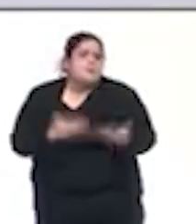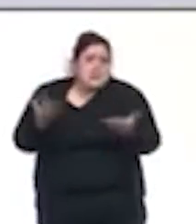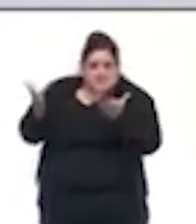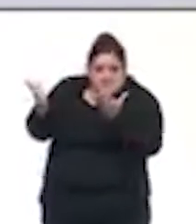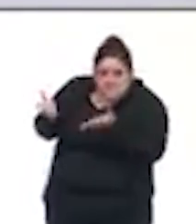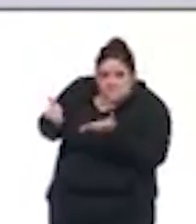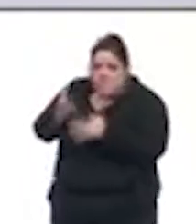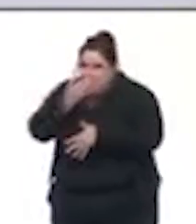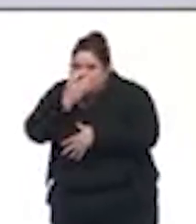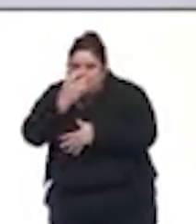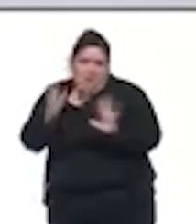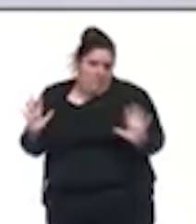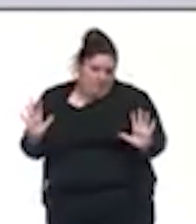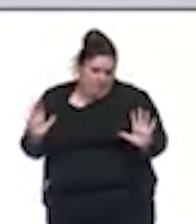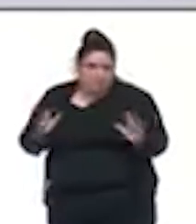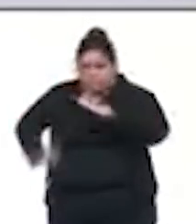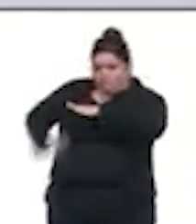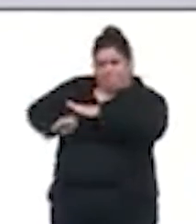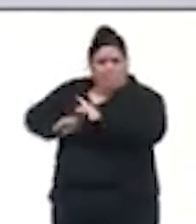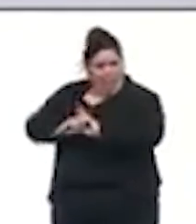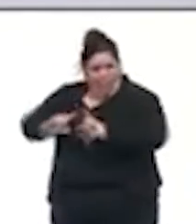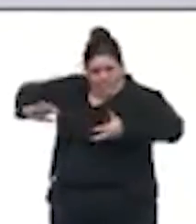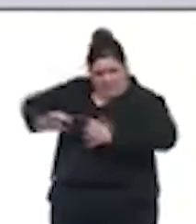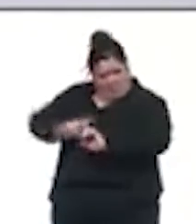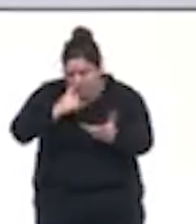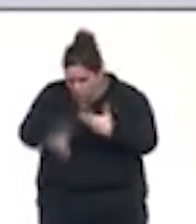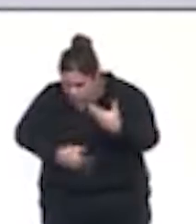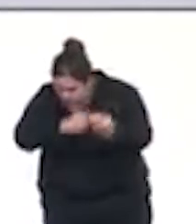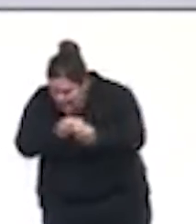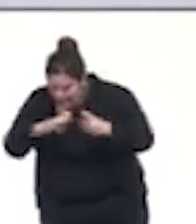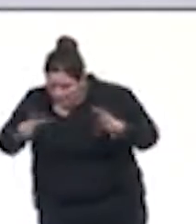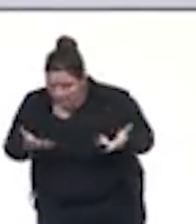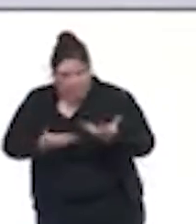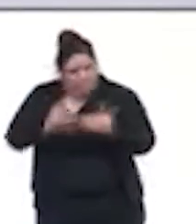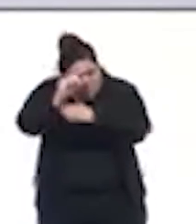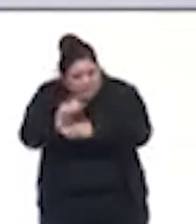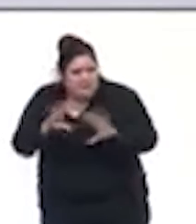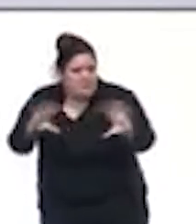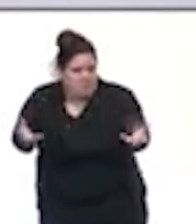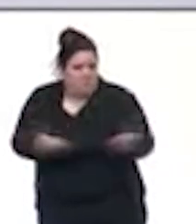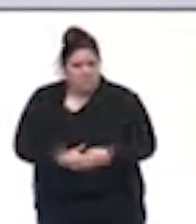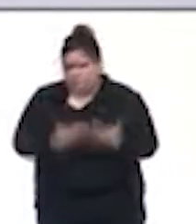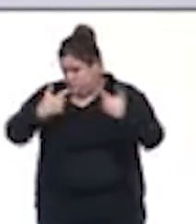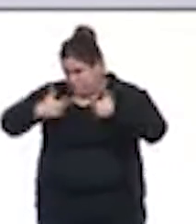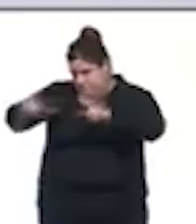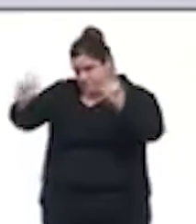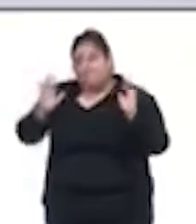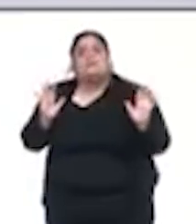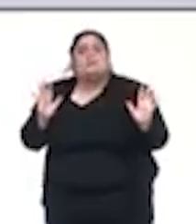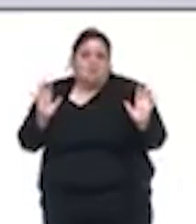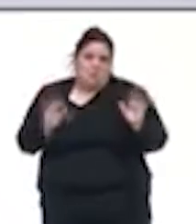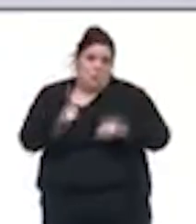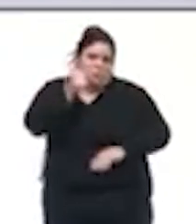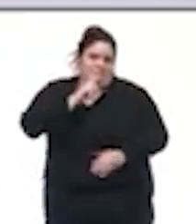sanitaire, en tout cas un impact qui n'est pas fort sur les réanimations. Seule une disposition est désormais et sera